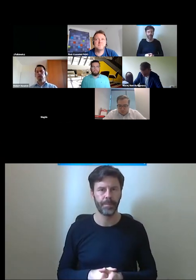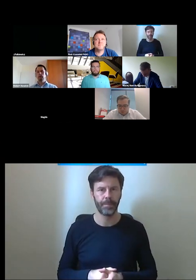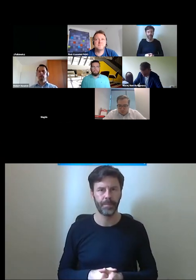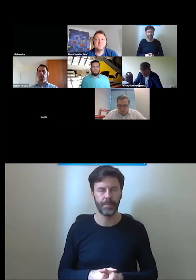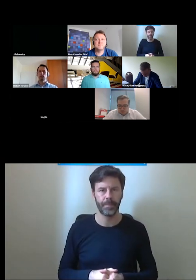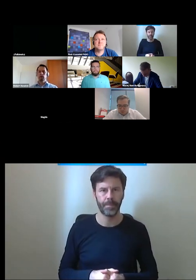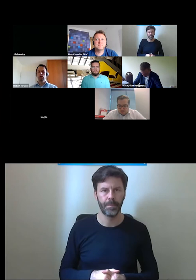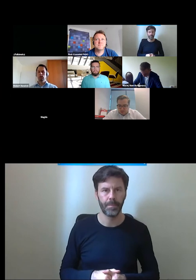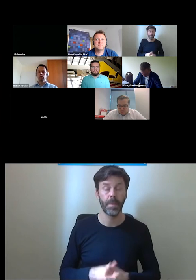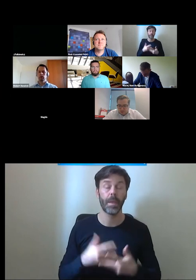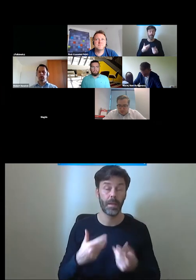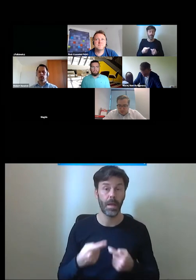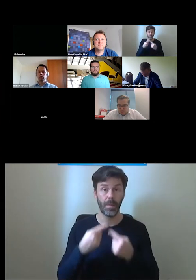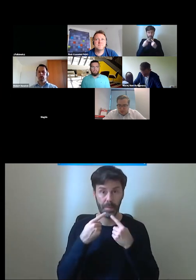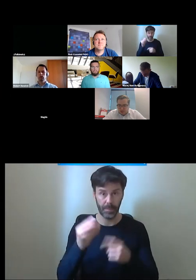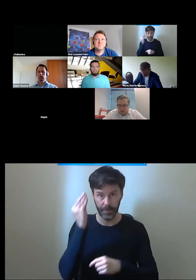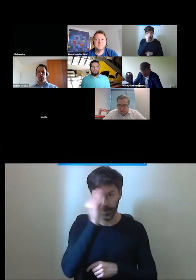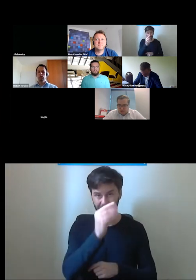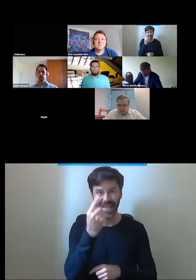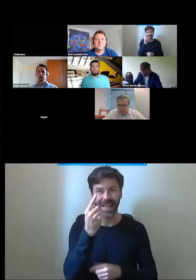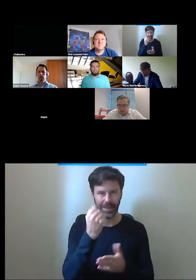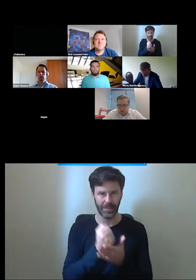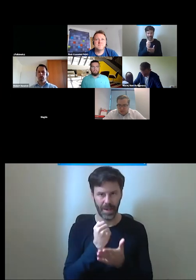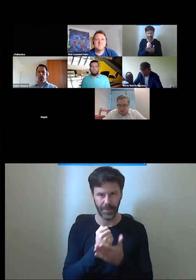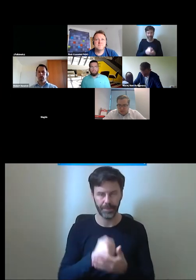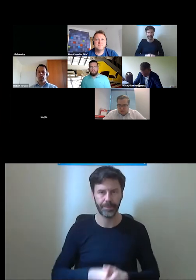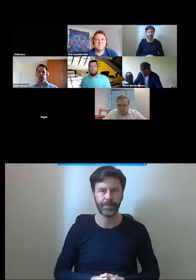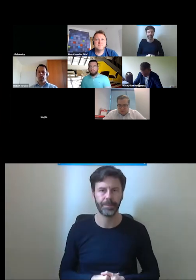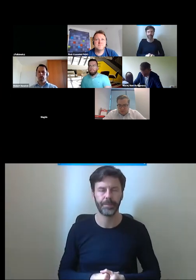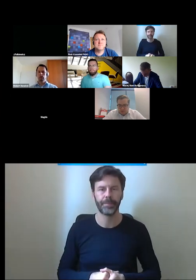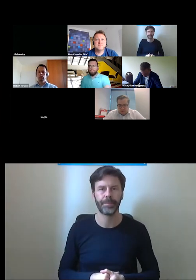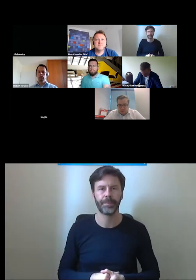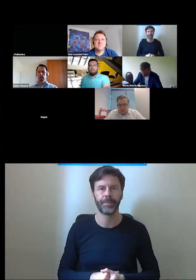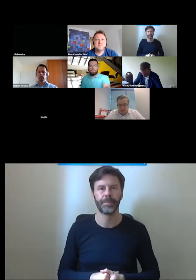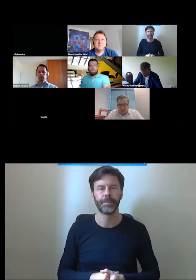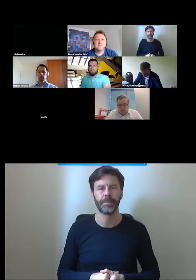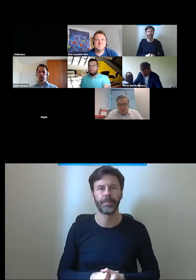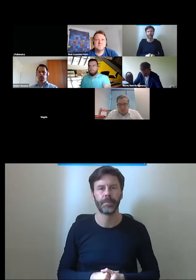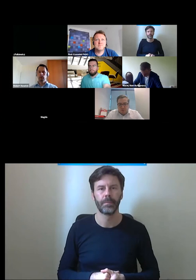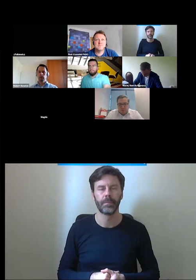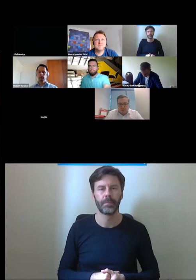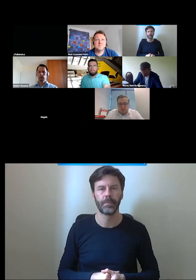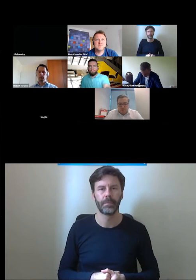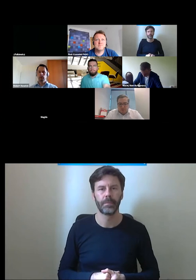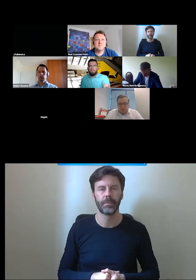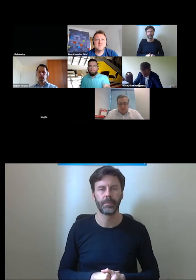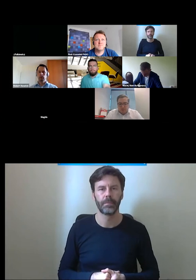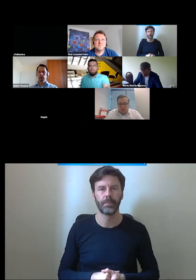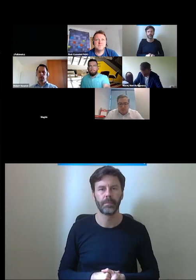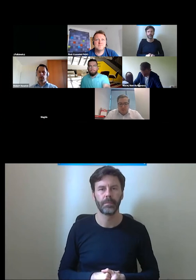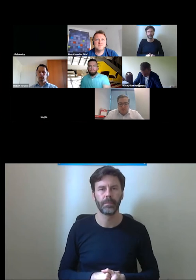chciał zwrócić uwagę na jedną rzecz że tak naprawdę no generalnie jeżeli skupić się na